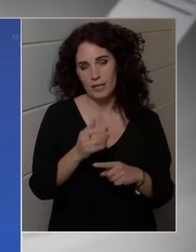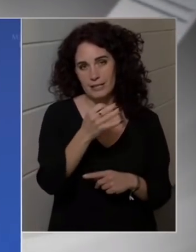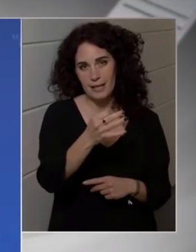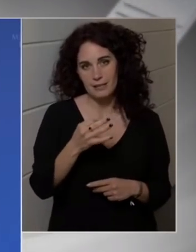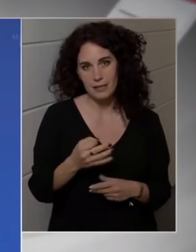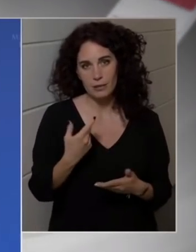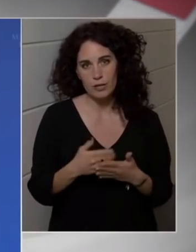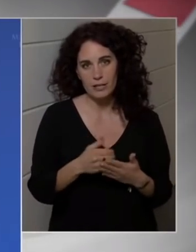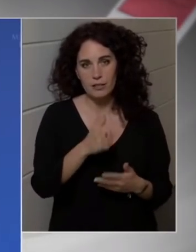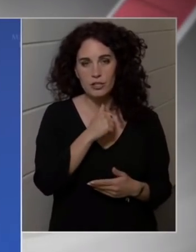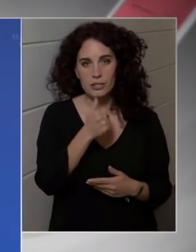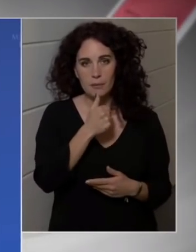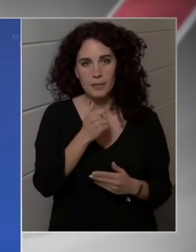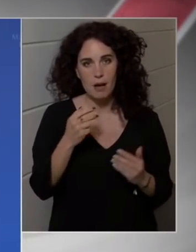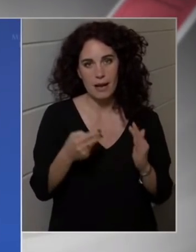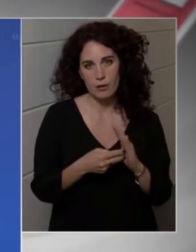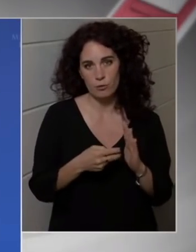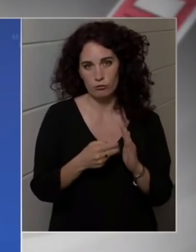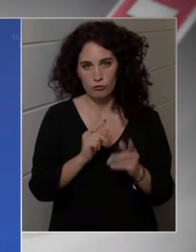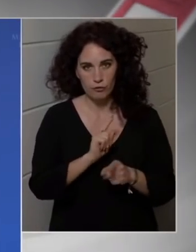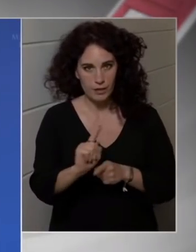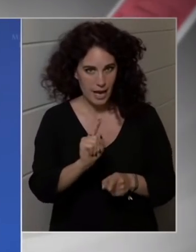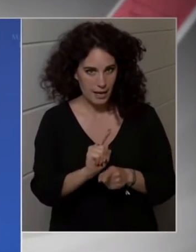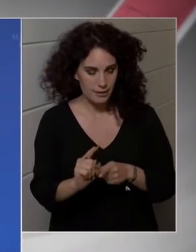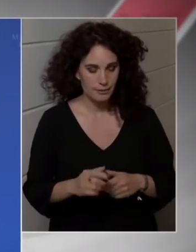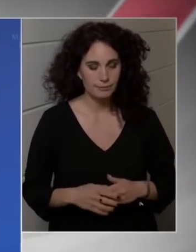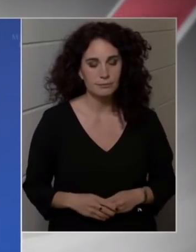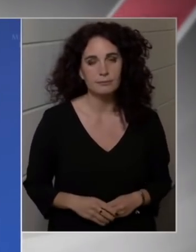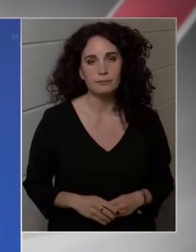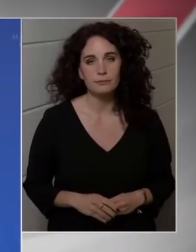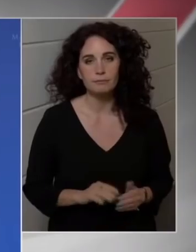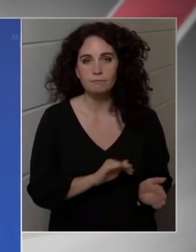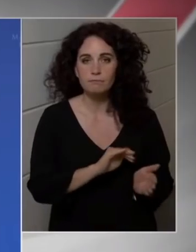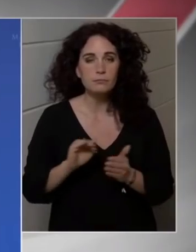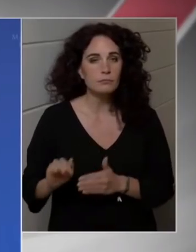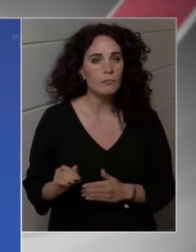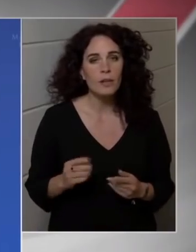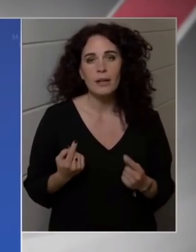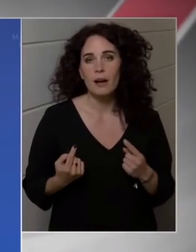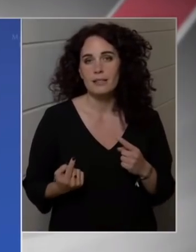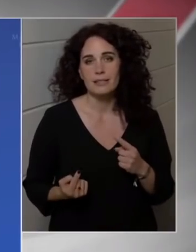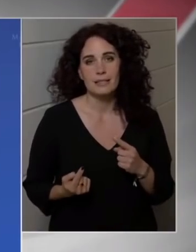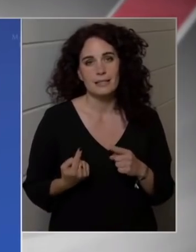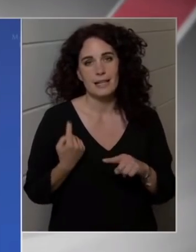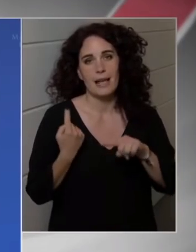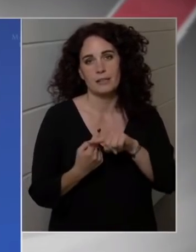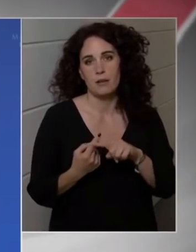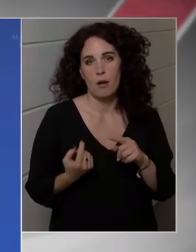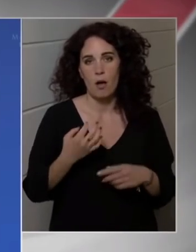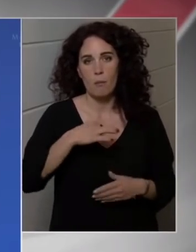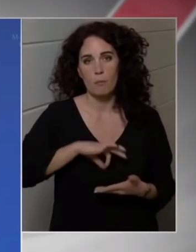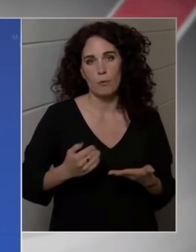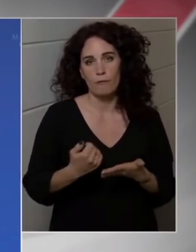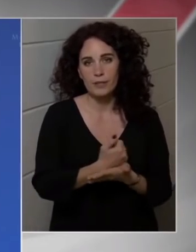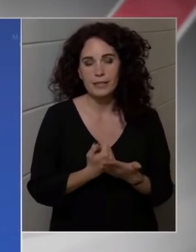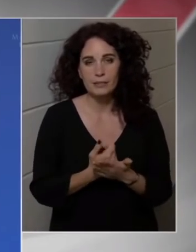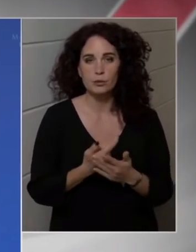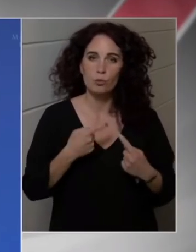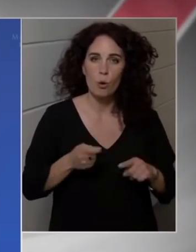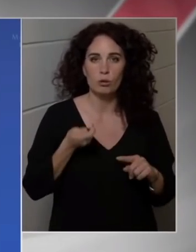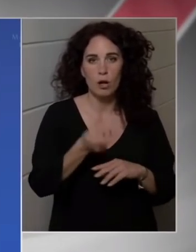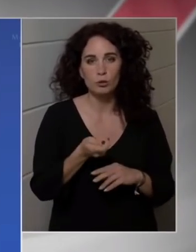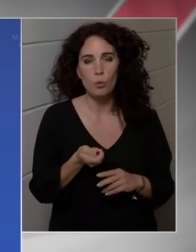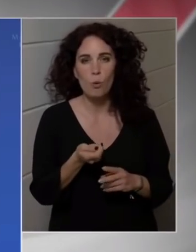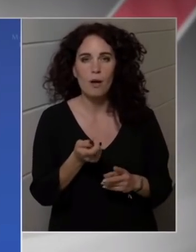hogy idén 4,9 százalék legyen GDP-rajnos a költségvetési hiány, jövőre pedig 3,5 százalék legyen a GDP-rajnos